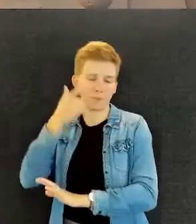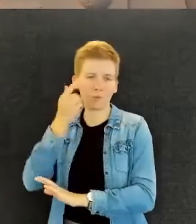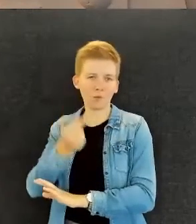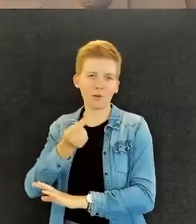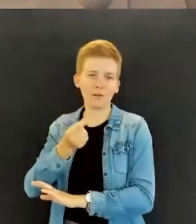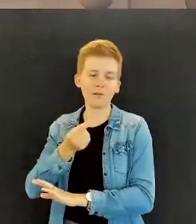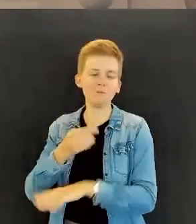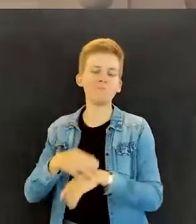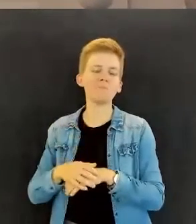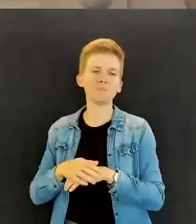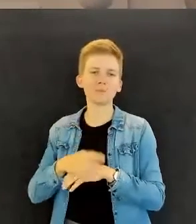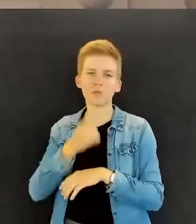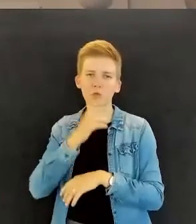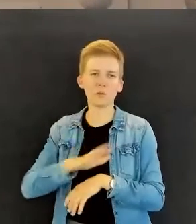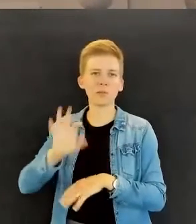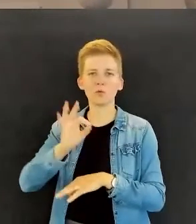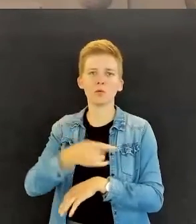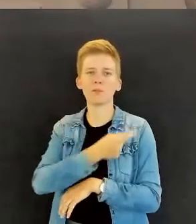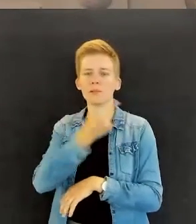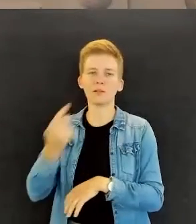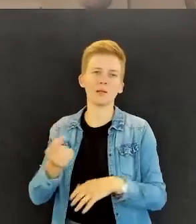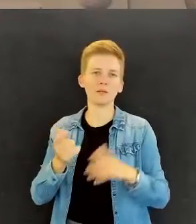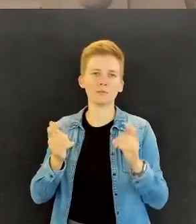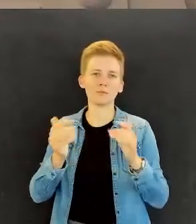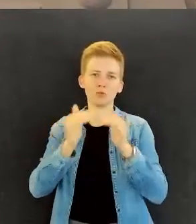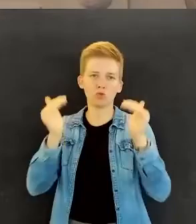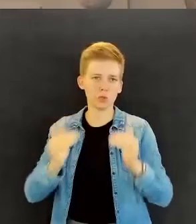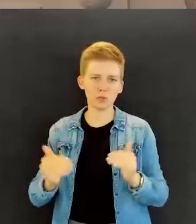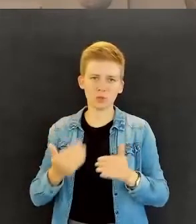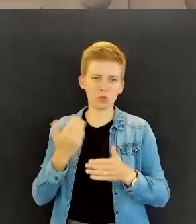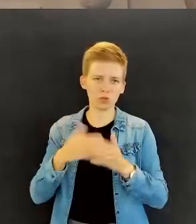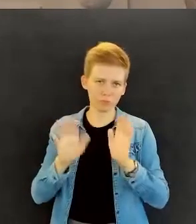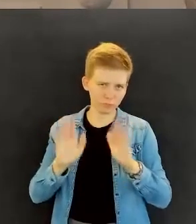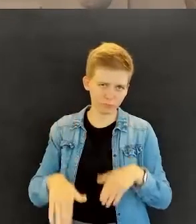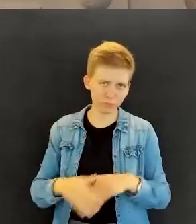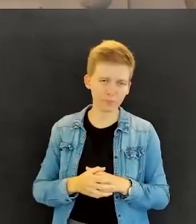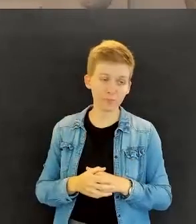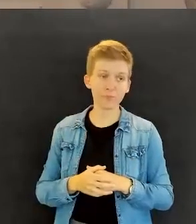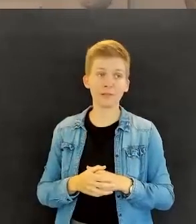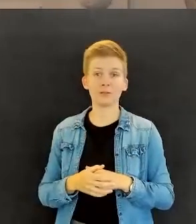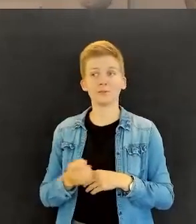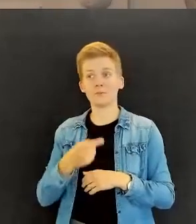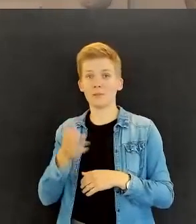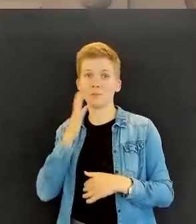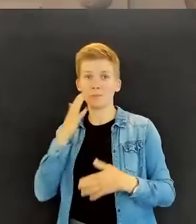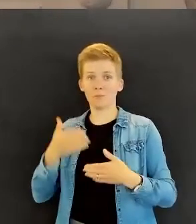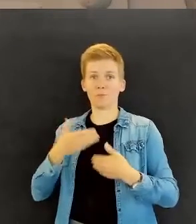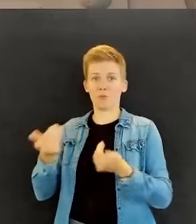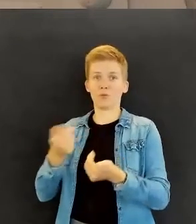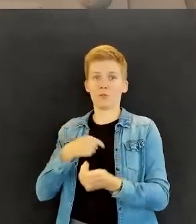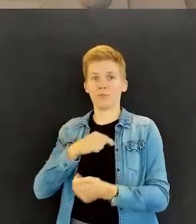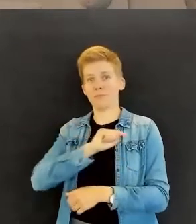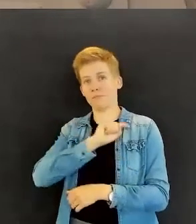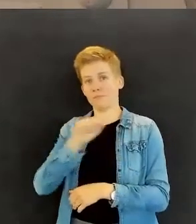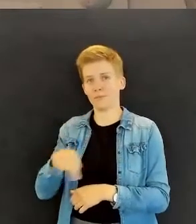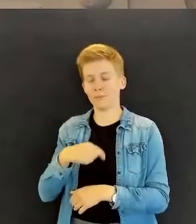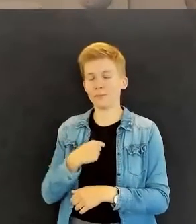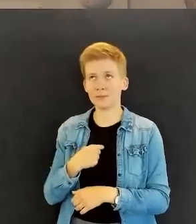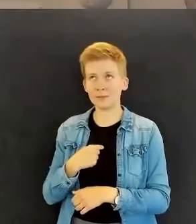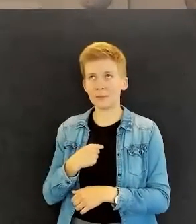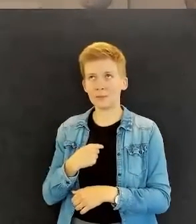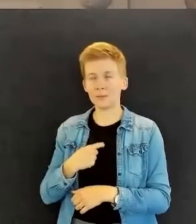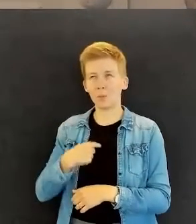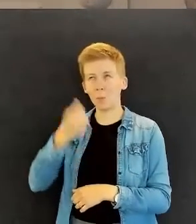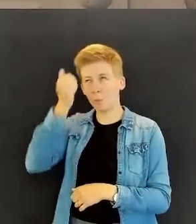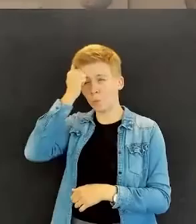toimintaa Suomessa. Kun pyysitte tänne, mä jäin miettimään, että muistanko mä